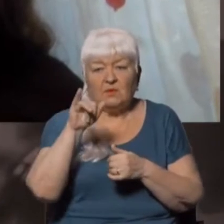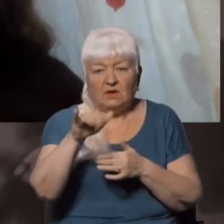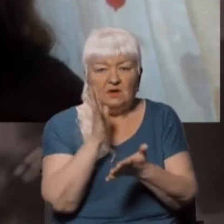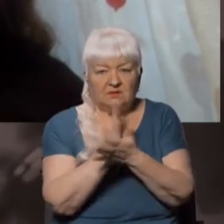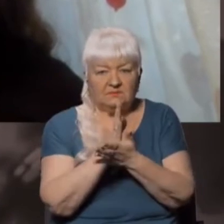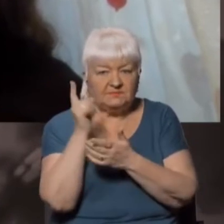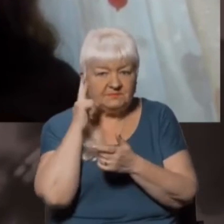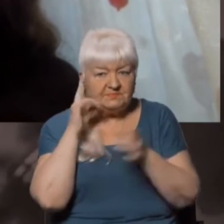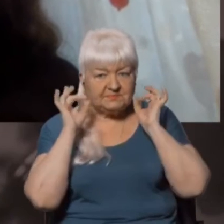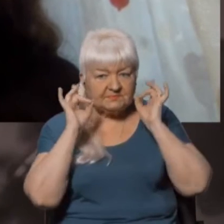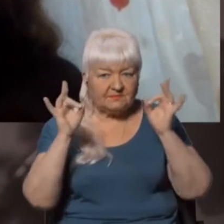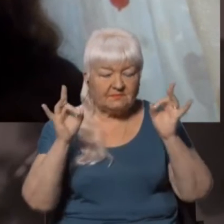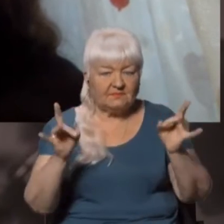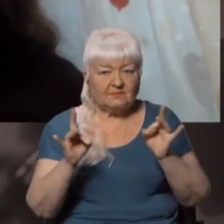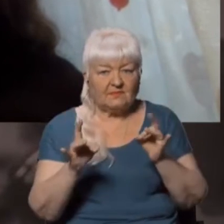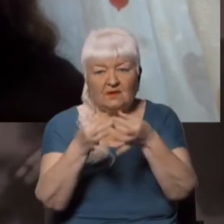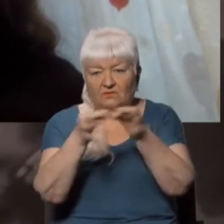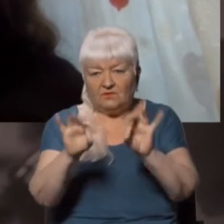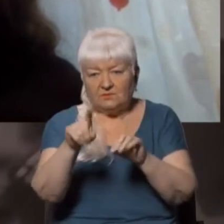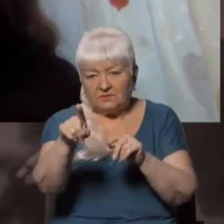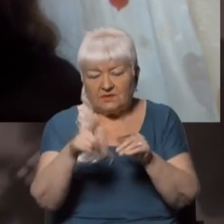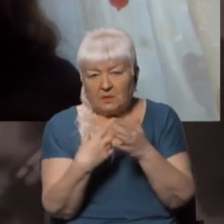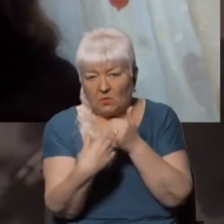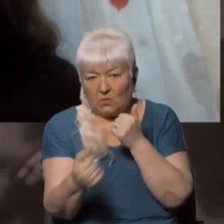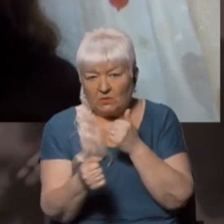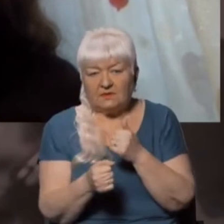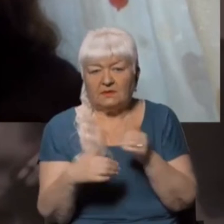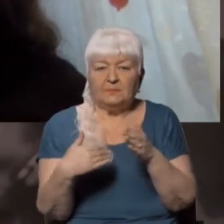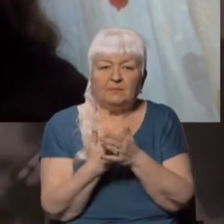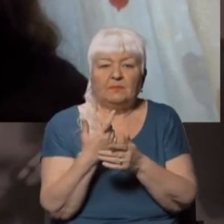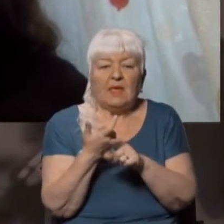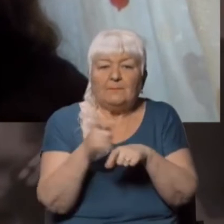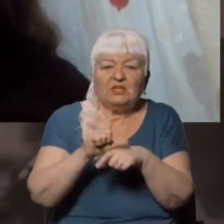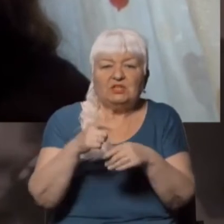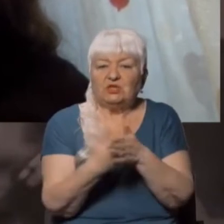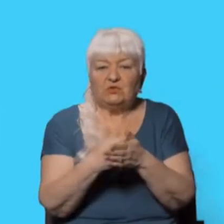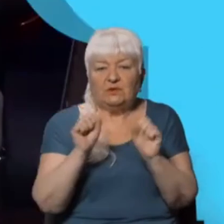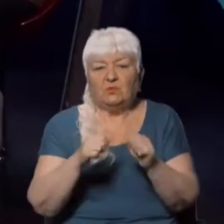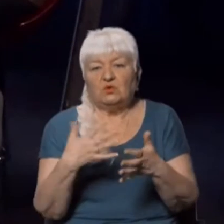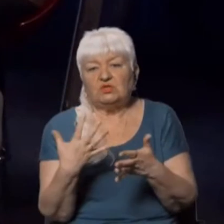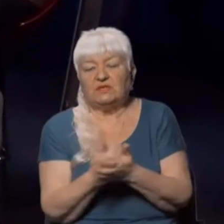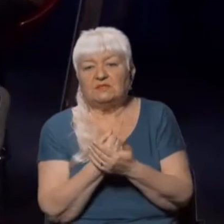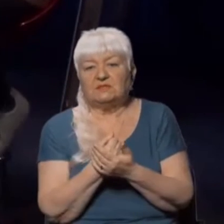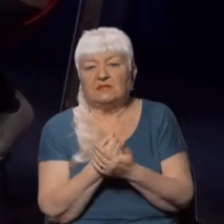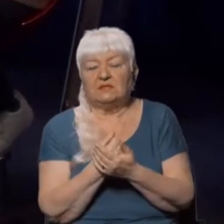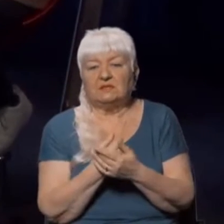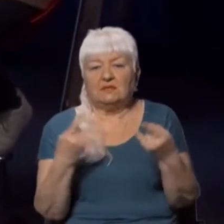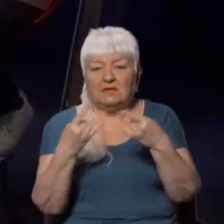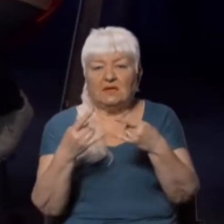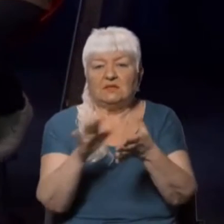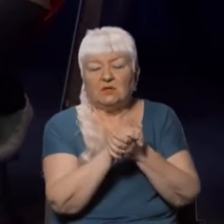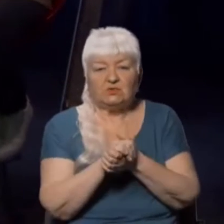тебе в укриття. Я додам, що більше новин можна також знайти на платформах «Суспільний Крим». Є